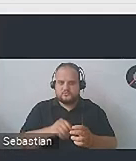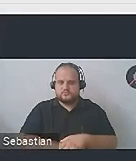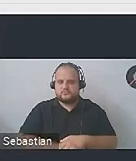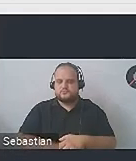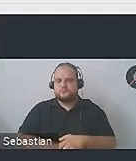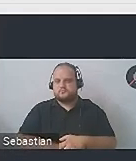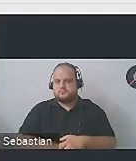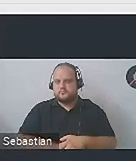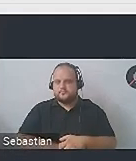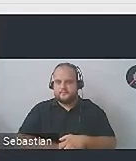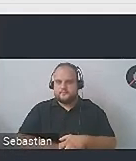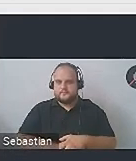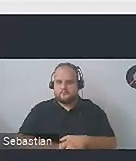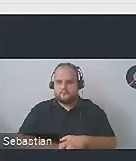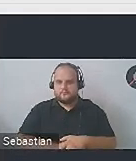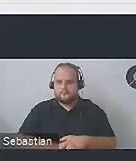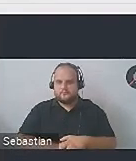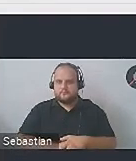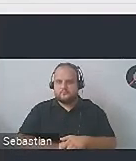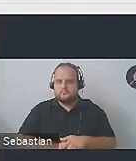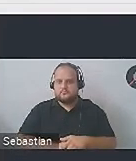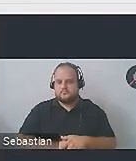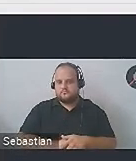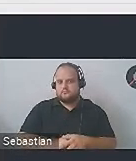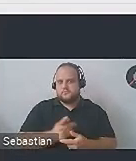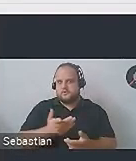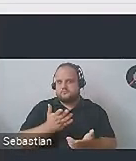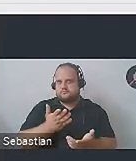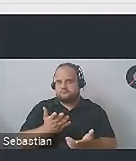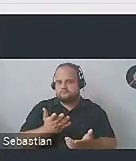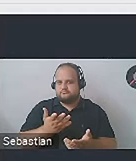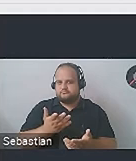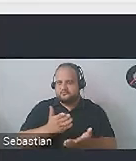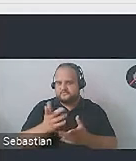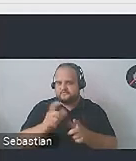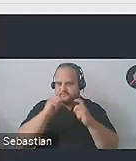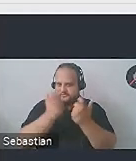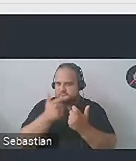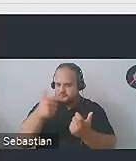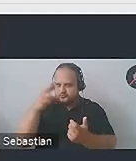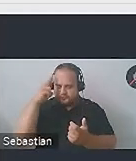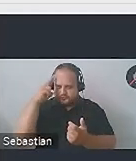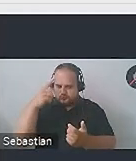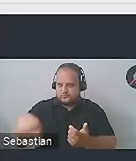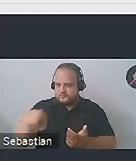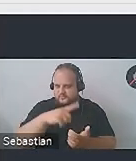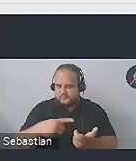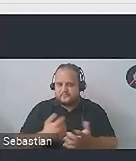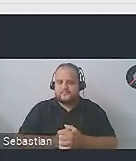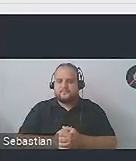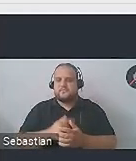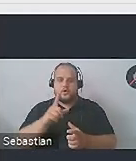całego przedsięwzięcia przez wszystkich tak naprawdę, ale w szczególności przez osoby na przykład